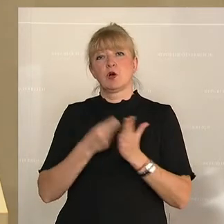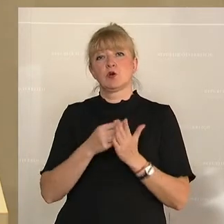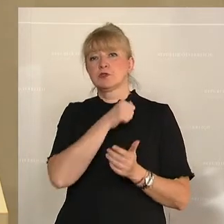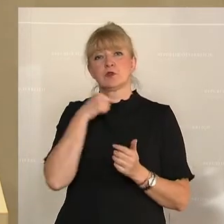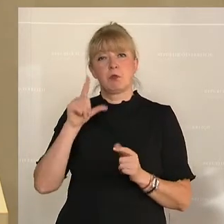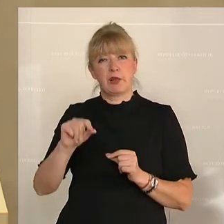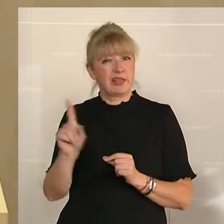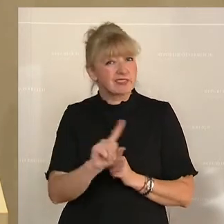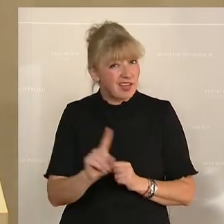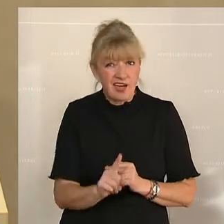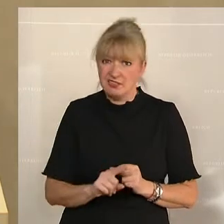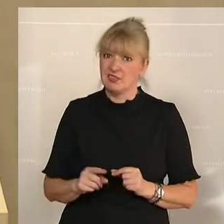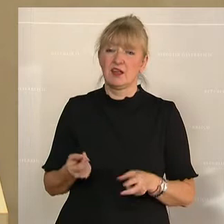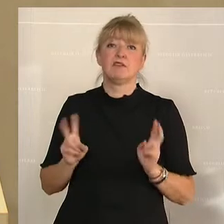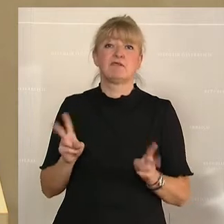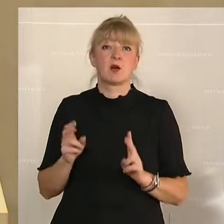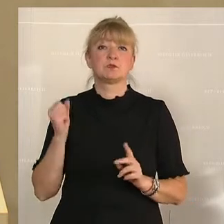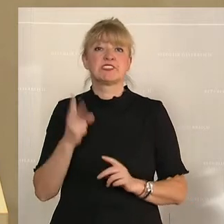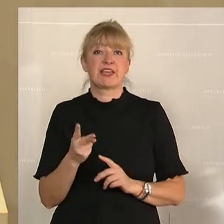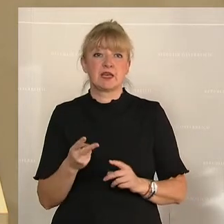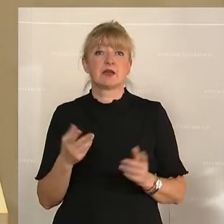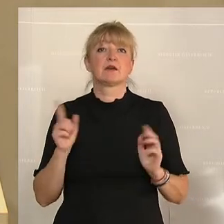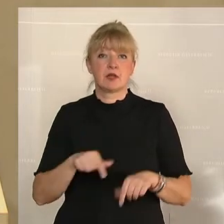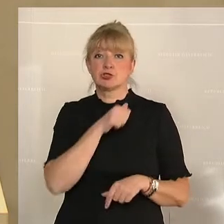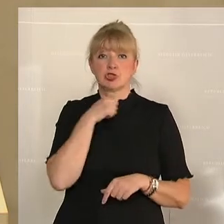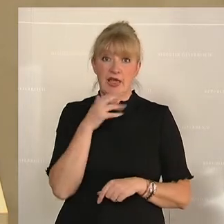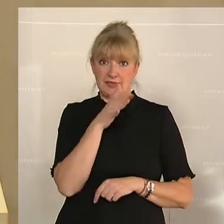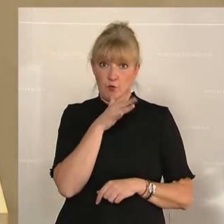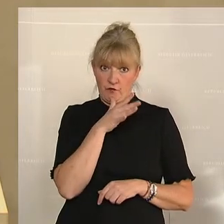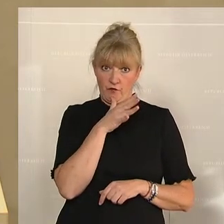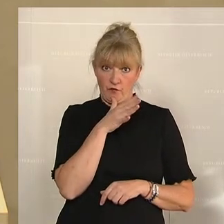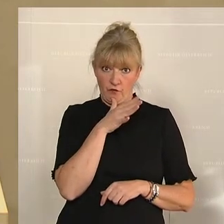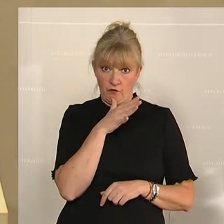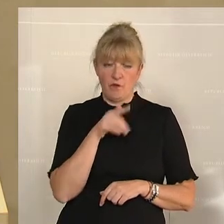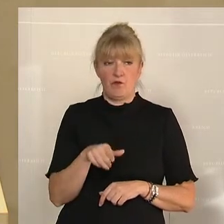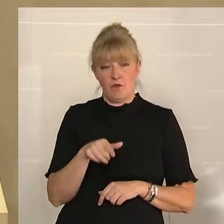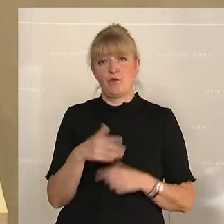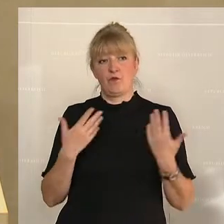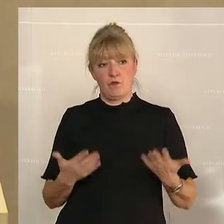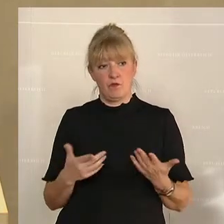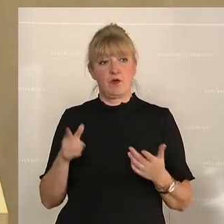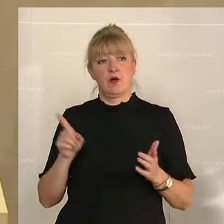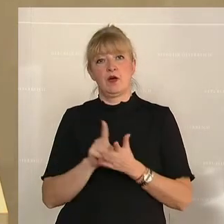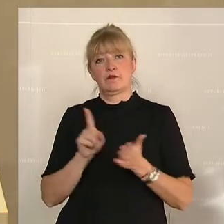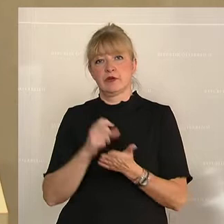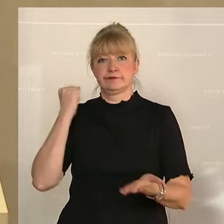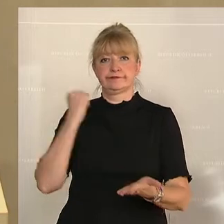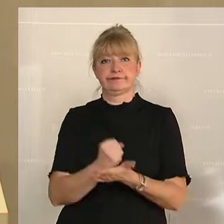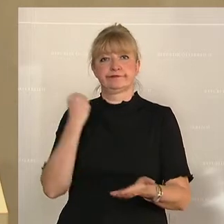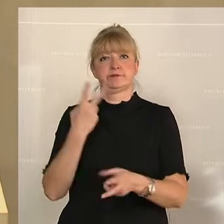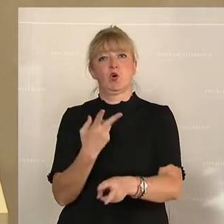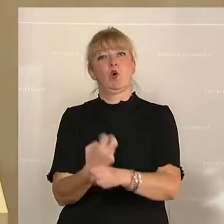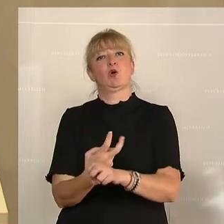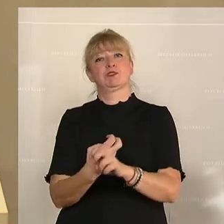so billig sind. Nein, weil die dann am Schlachthof praktisch oder faktisch eingebürgert werden. Die